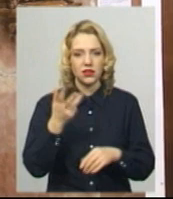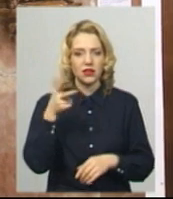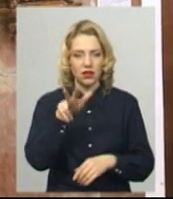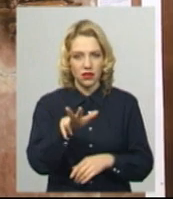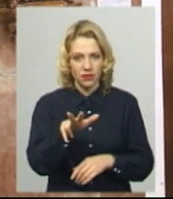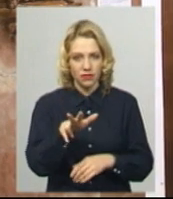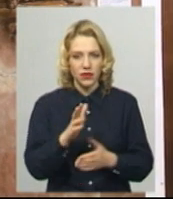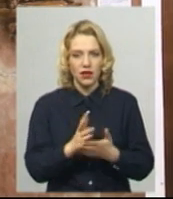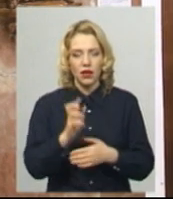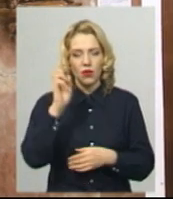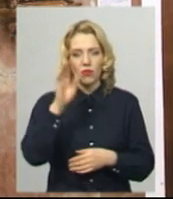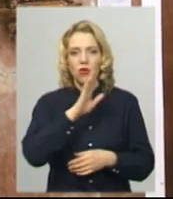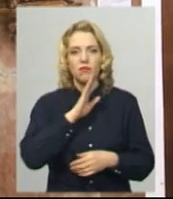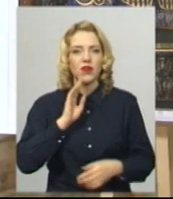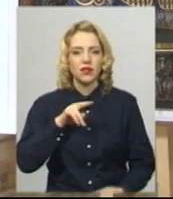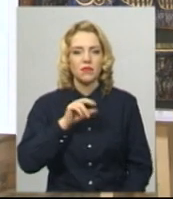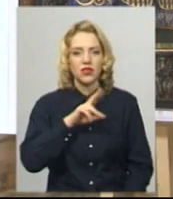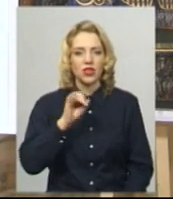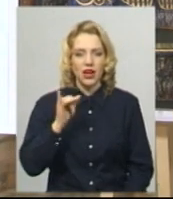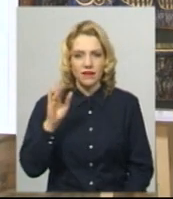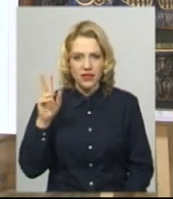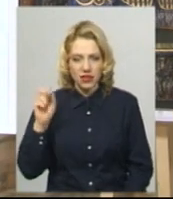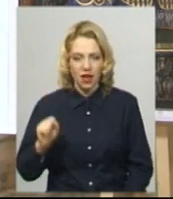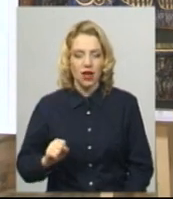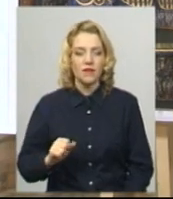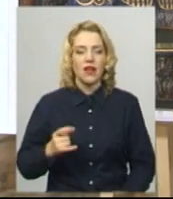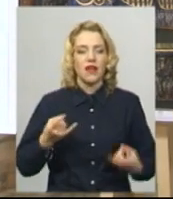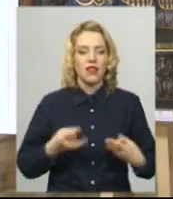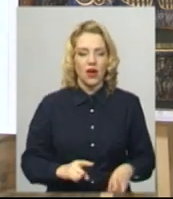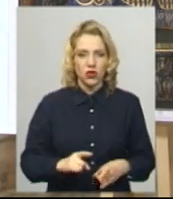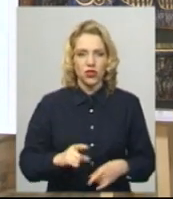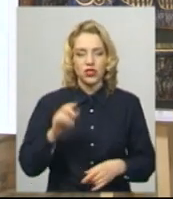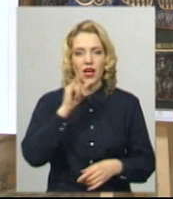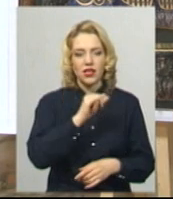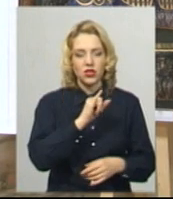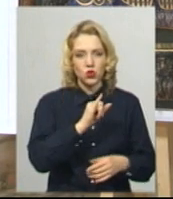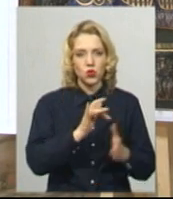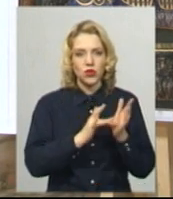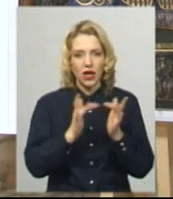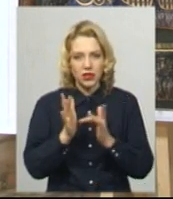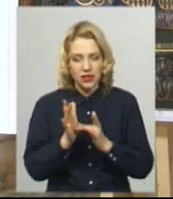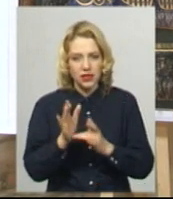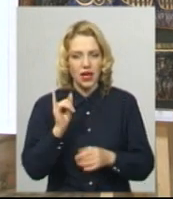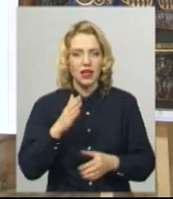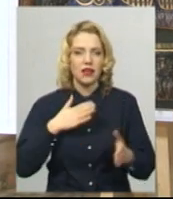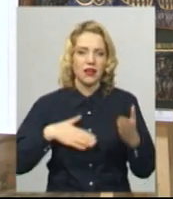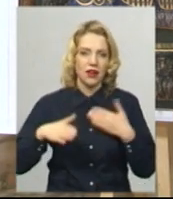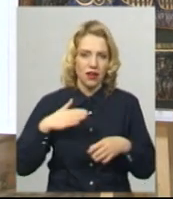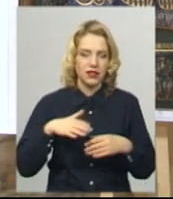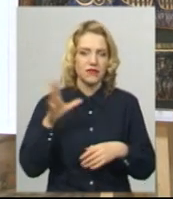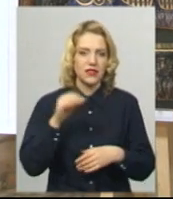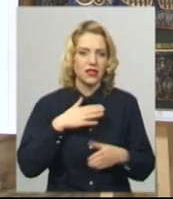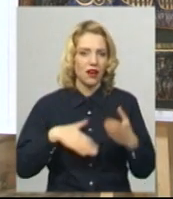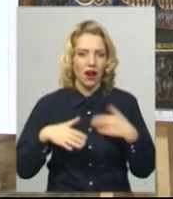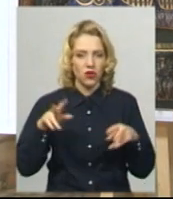Богоматір Почаївська, народження Ісуса Христа і радість всіх радостей. Ми всі знаємо, що першопочатково кожна із цих ікон